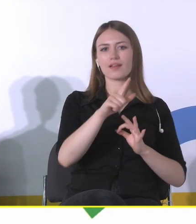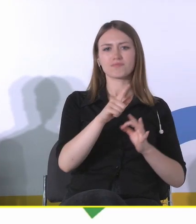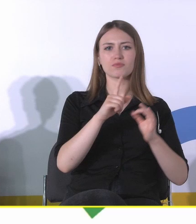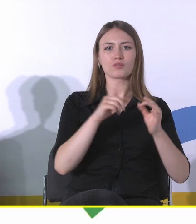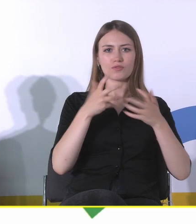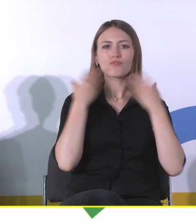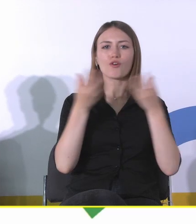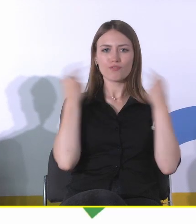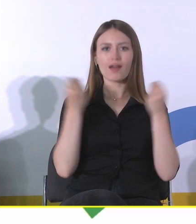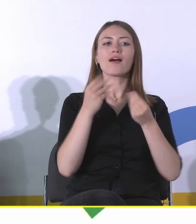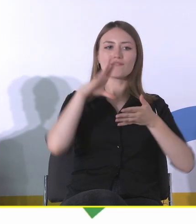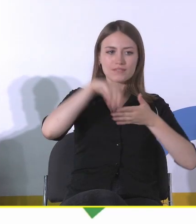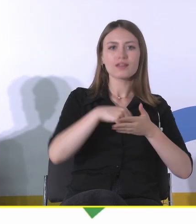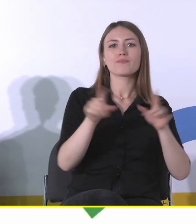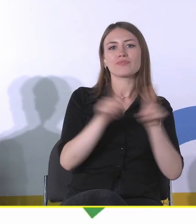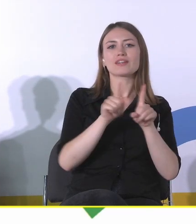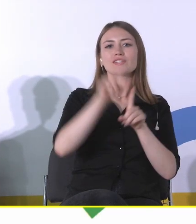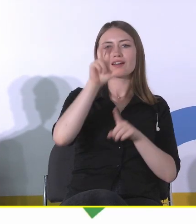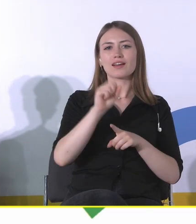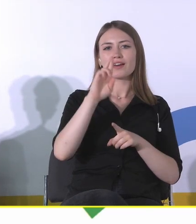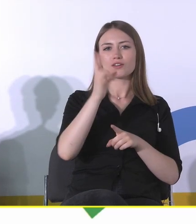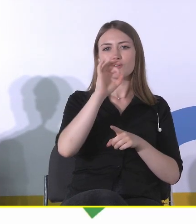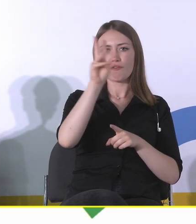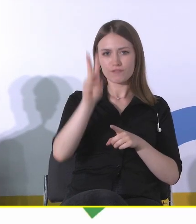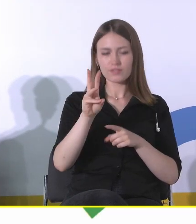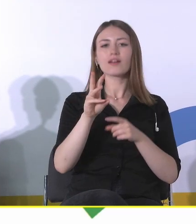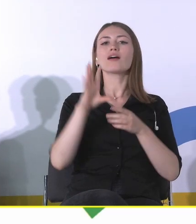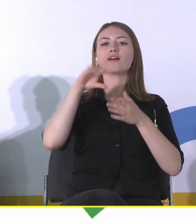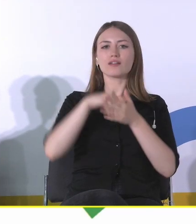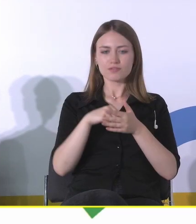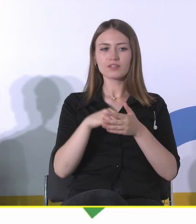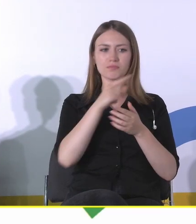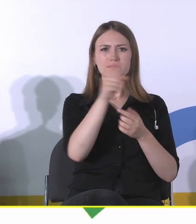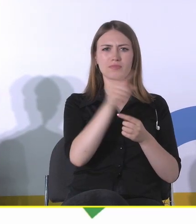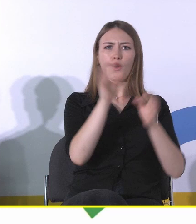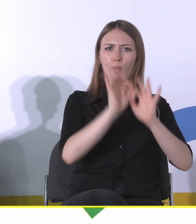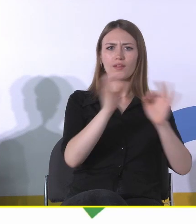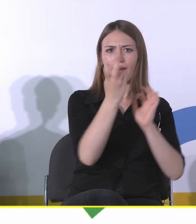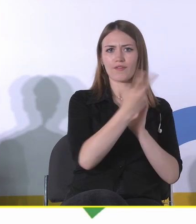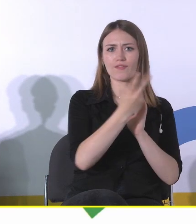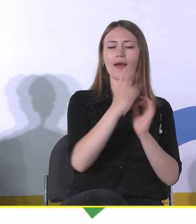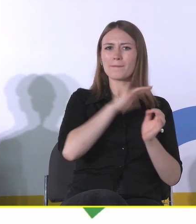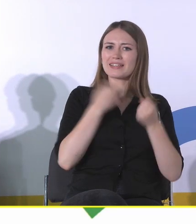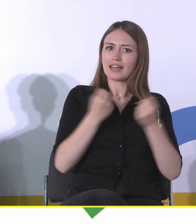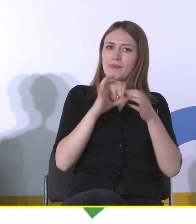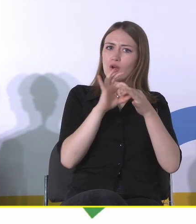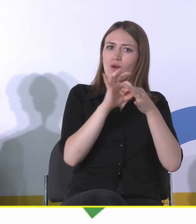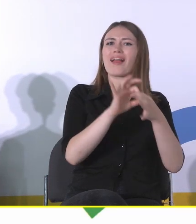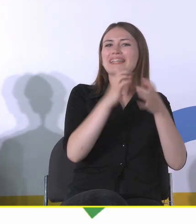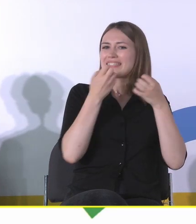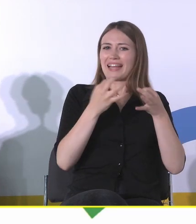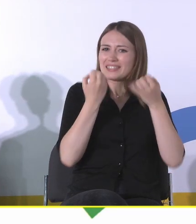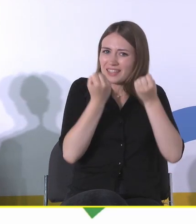konserwatorem Charkowa Romanem Kraszczenką, z którym staramy się być w stałym kontakcie, ale jest niestety coraz bardziej utrudniony, to okazuje się,